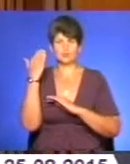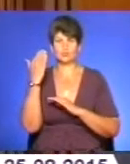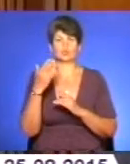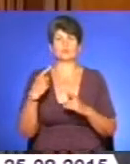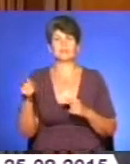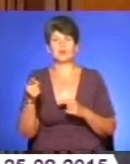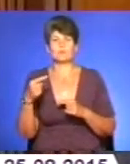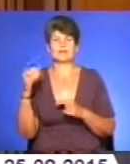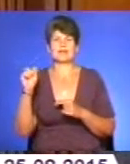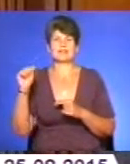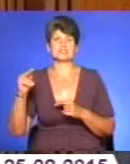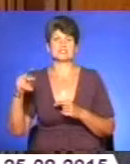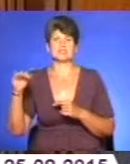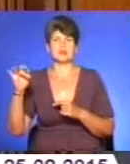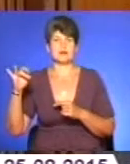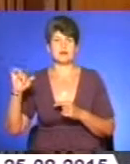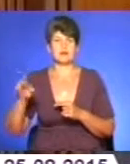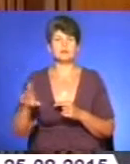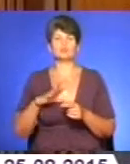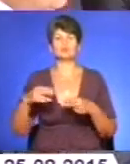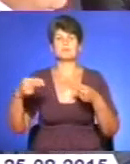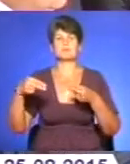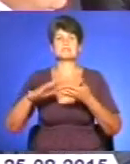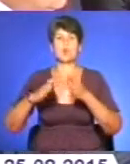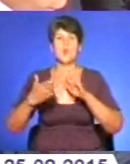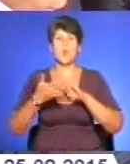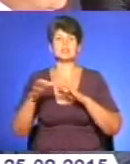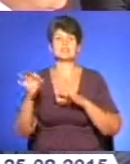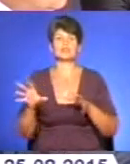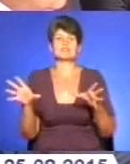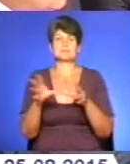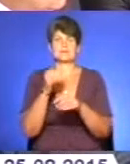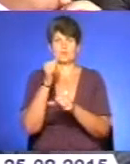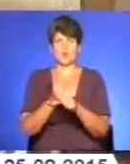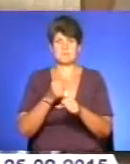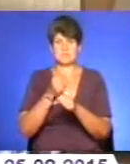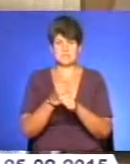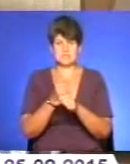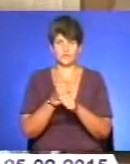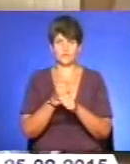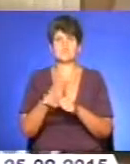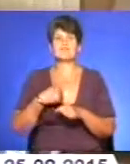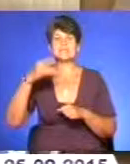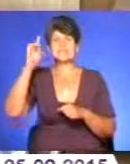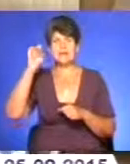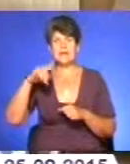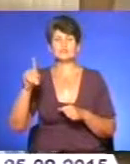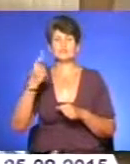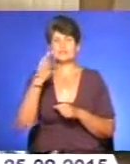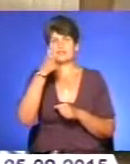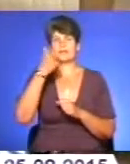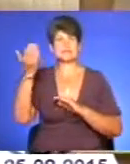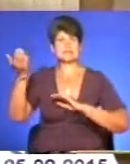Аджарською автономною республікою була підписана угода про співробітництво. Ми знаєте, що рівно рік тому